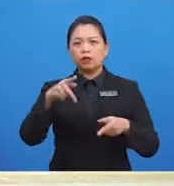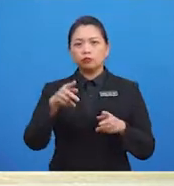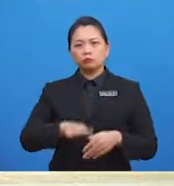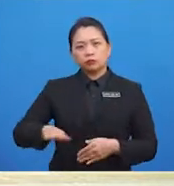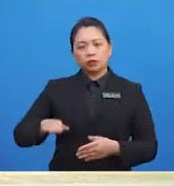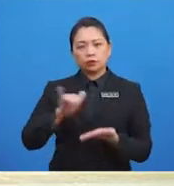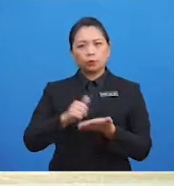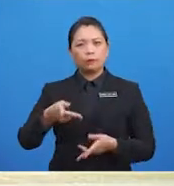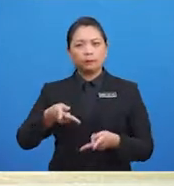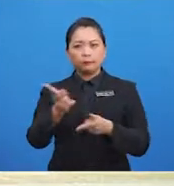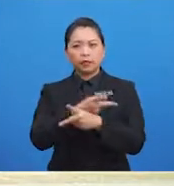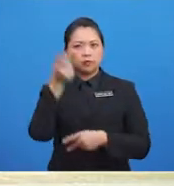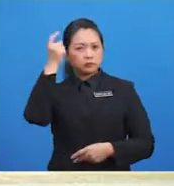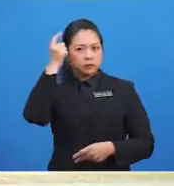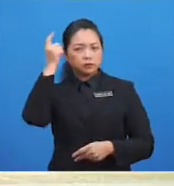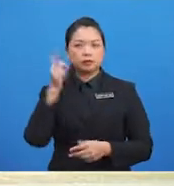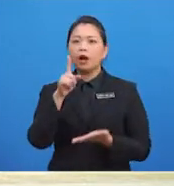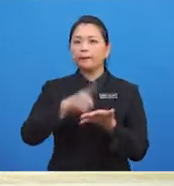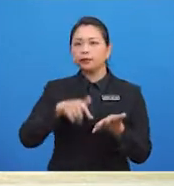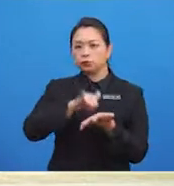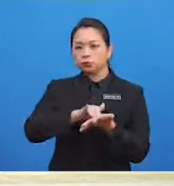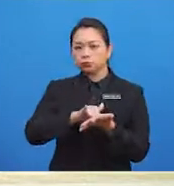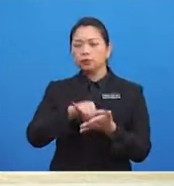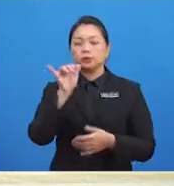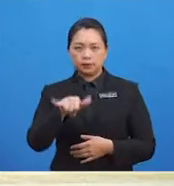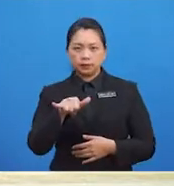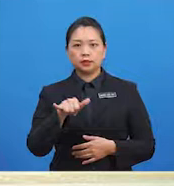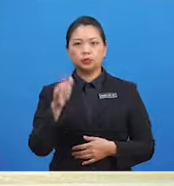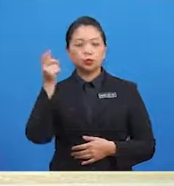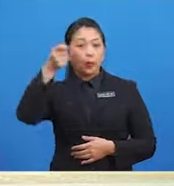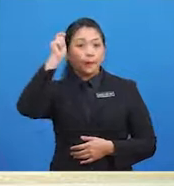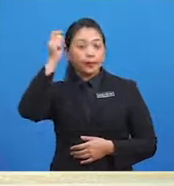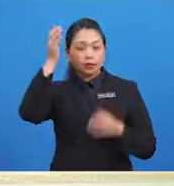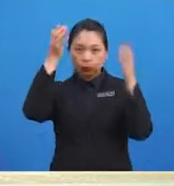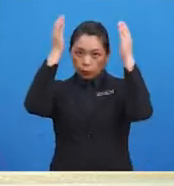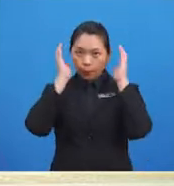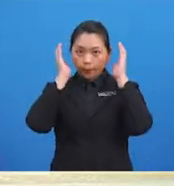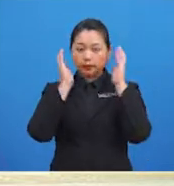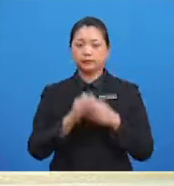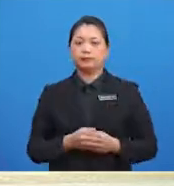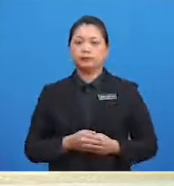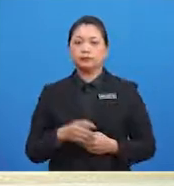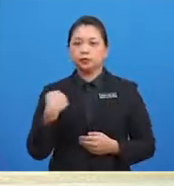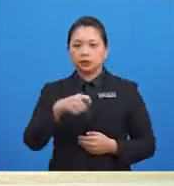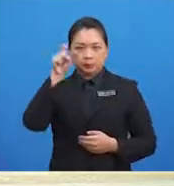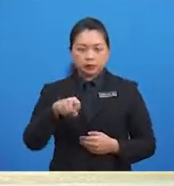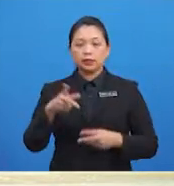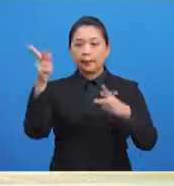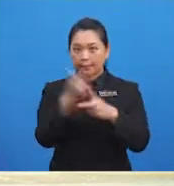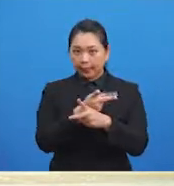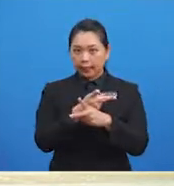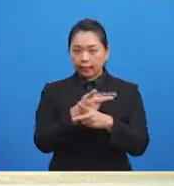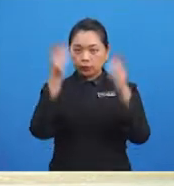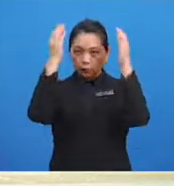memakai topi keledah Bukan sahaja semasa menaiki motosikal Malah